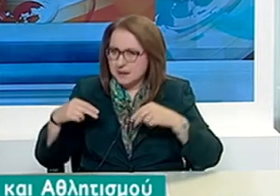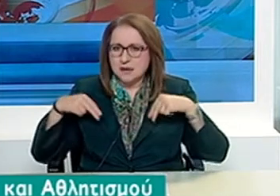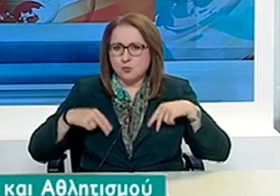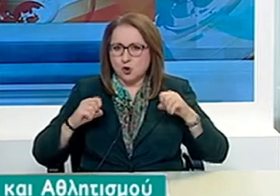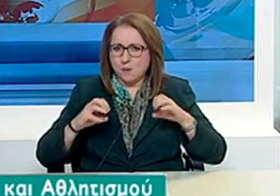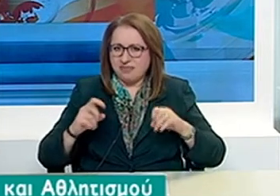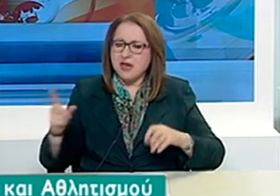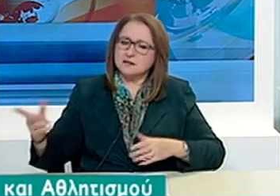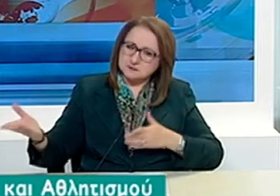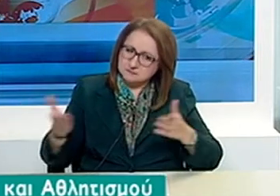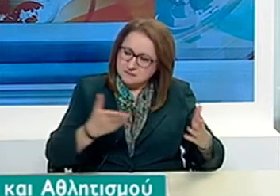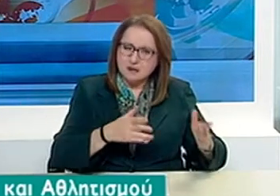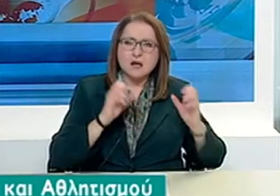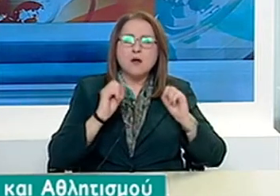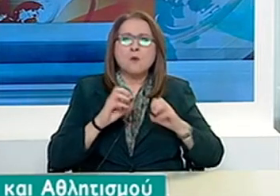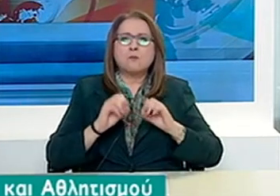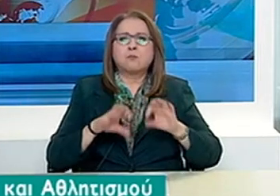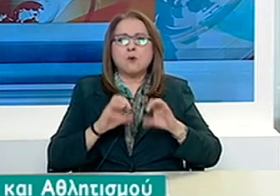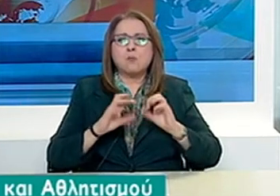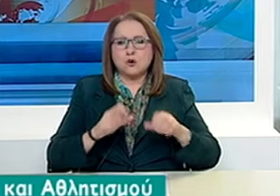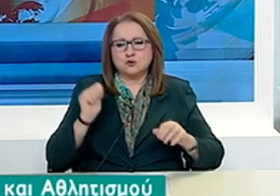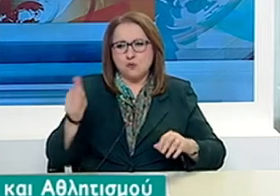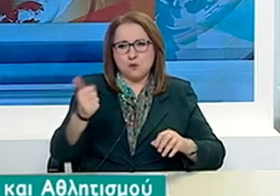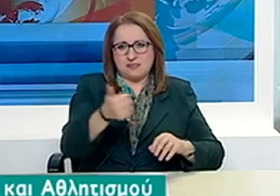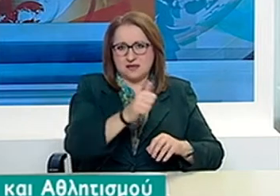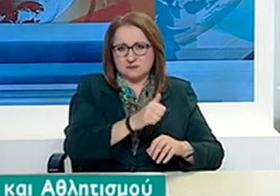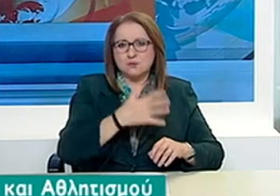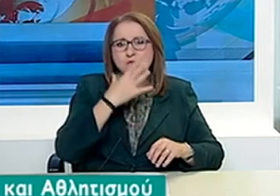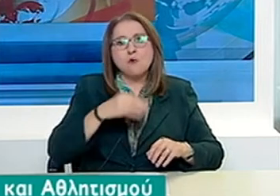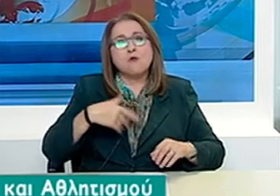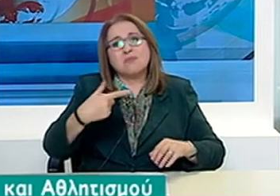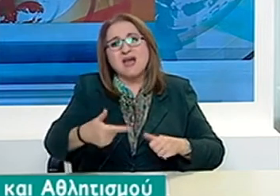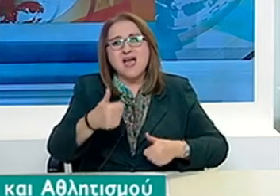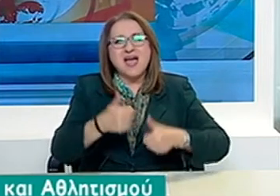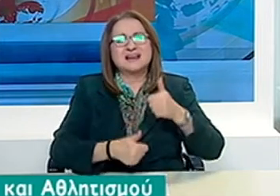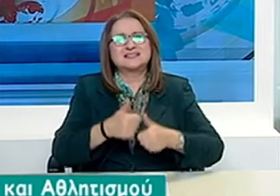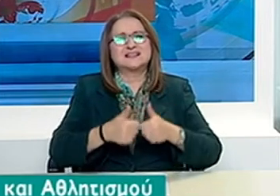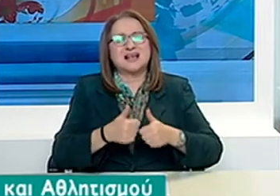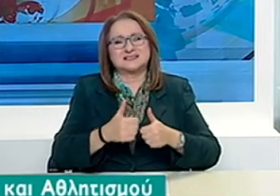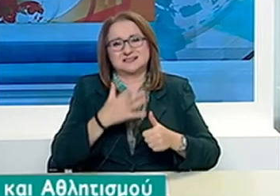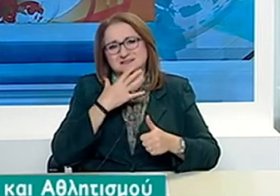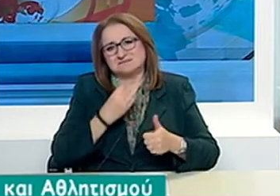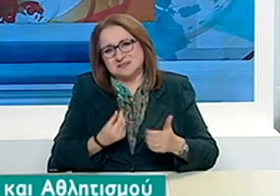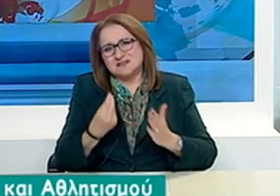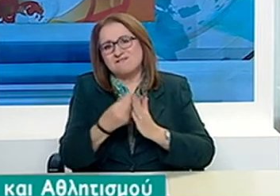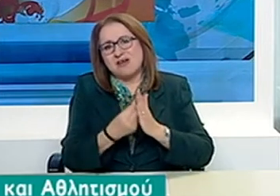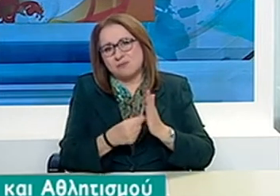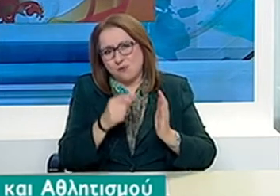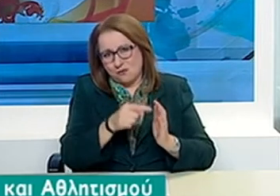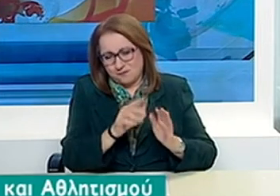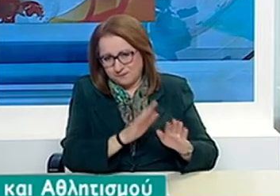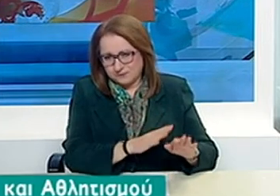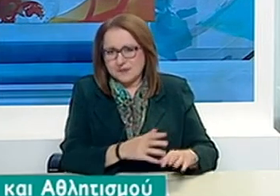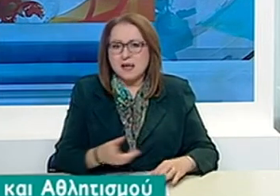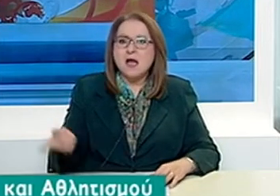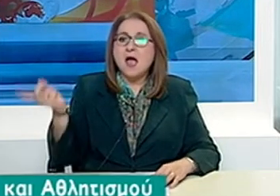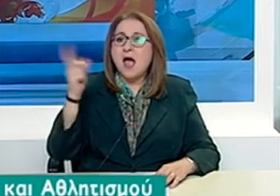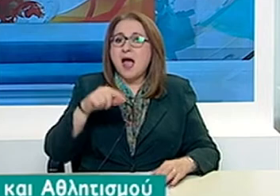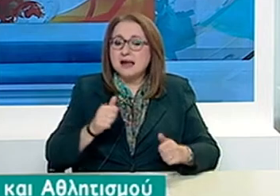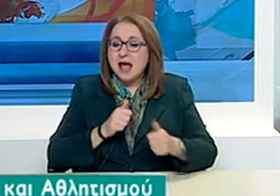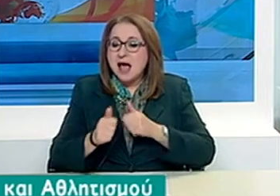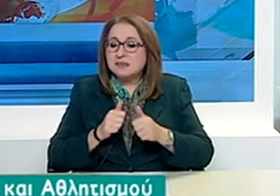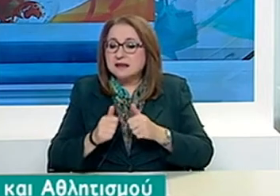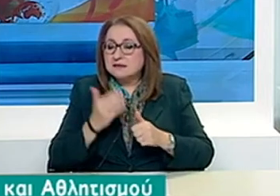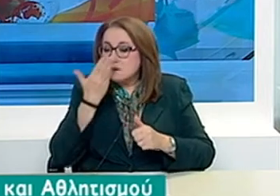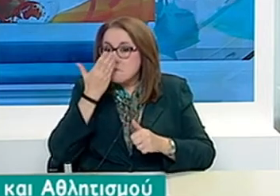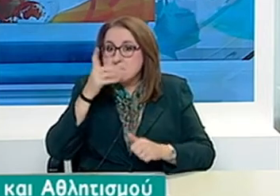επαρκώς για τα αγωνίσματα στα οποία θα εξεταστούν. Η δική μέρη θα υπάρξει και για τους αθλητές μαθητές, για